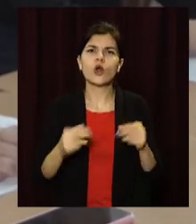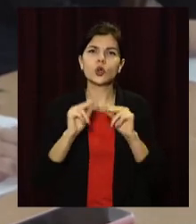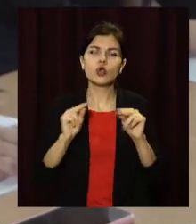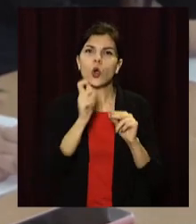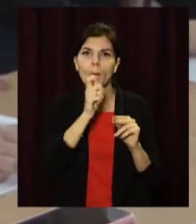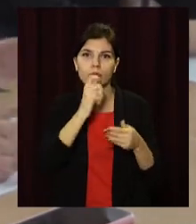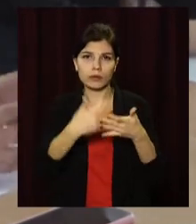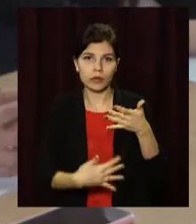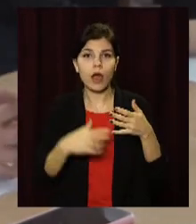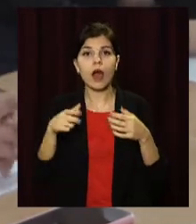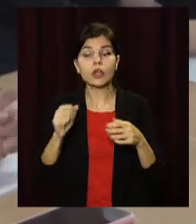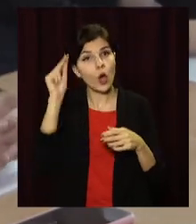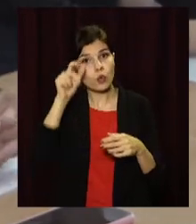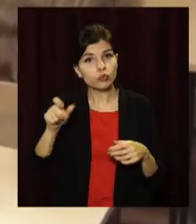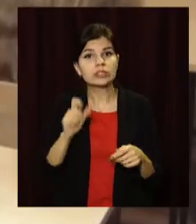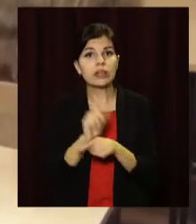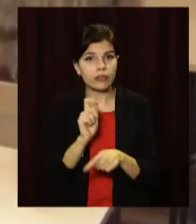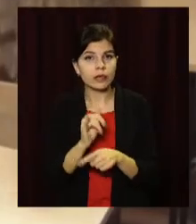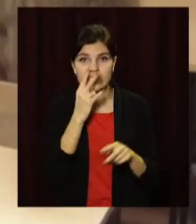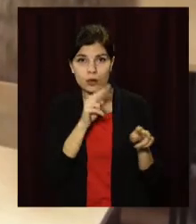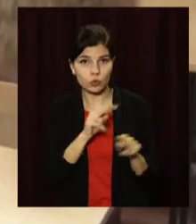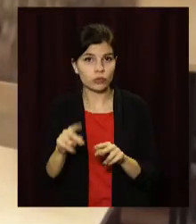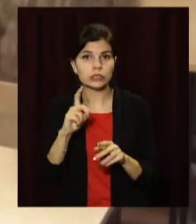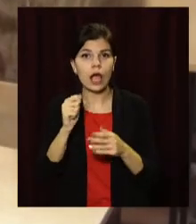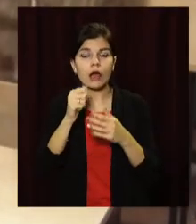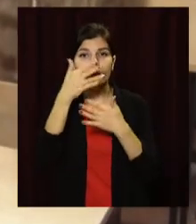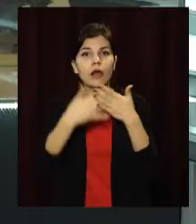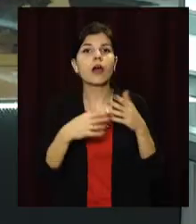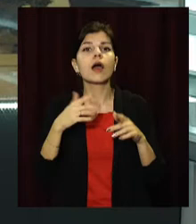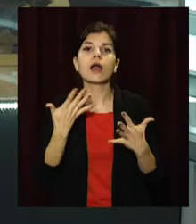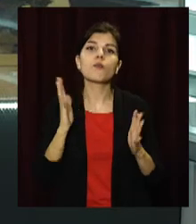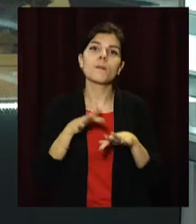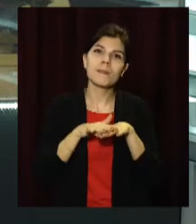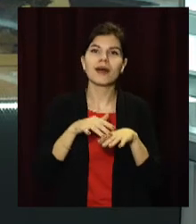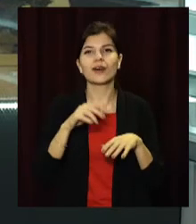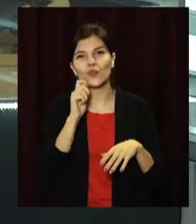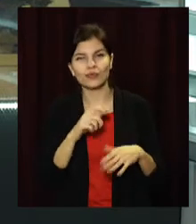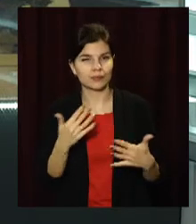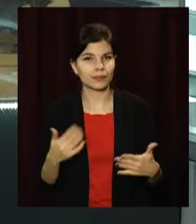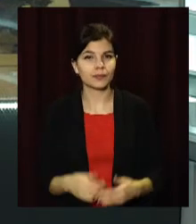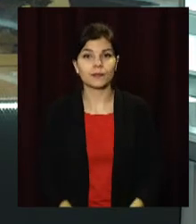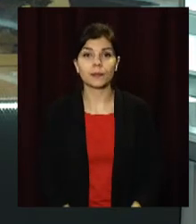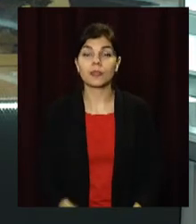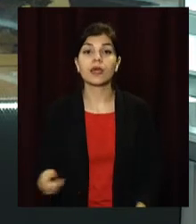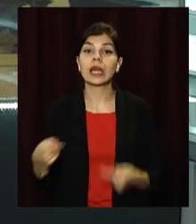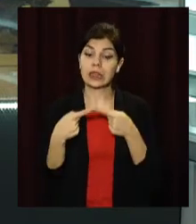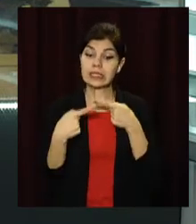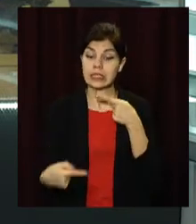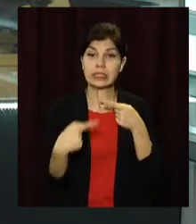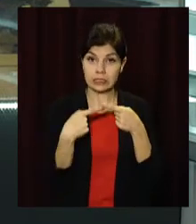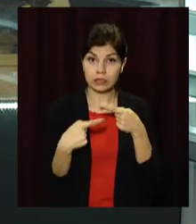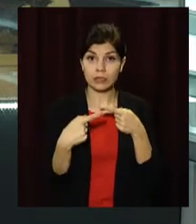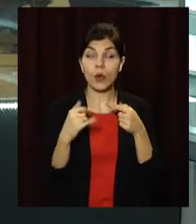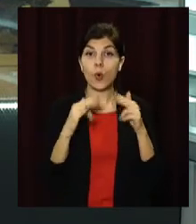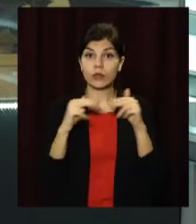учні отримуватимуть там завдання та слідкуватимуть за розкладом. З дистанційки до інших закладів